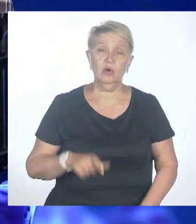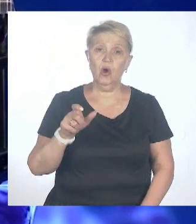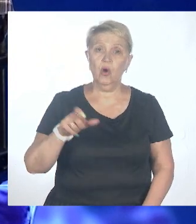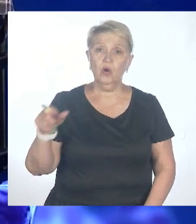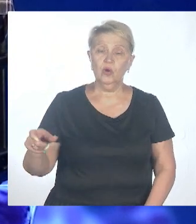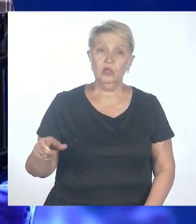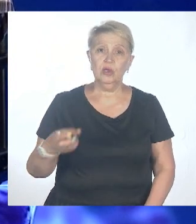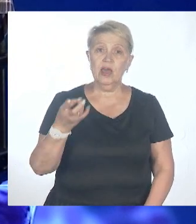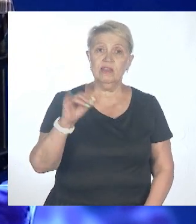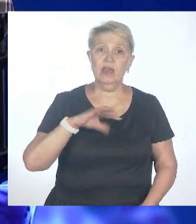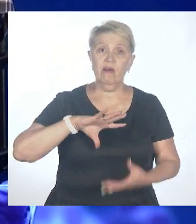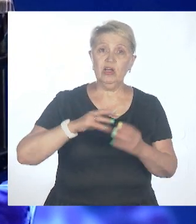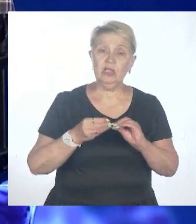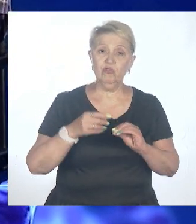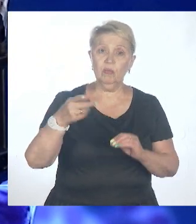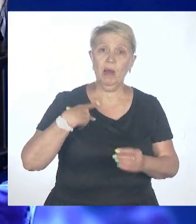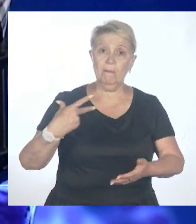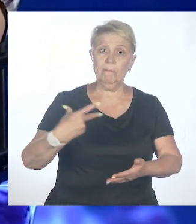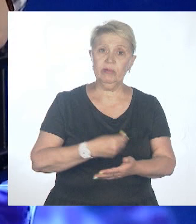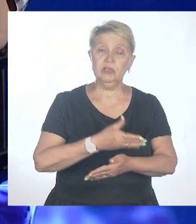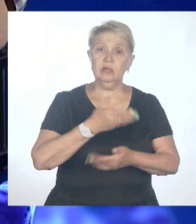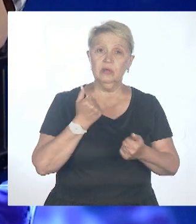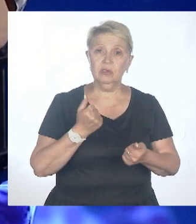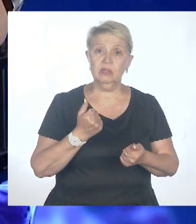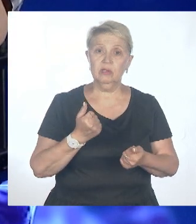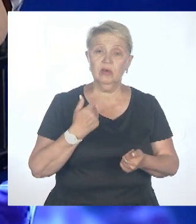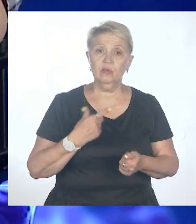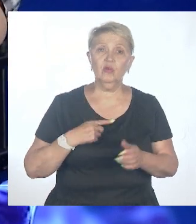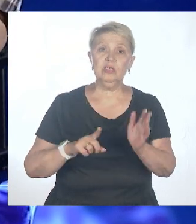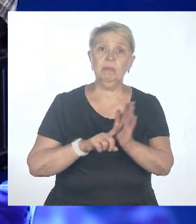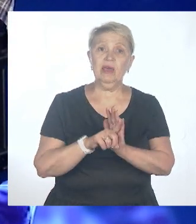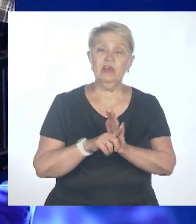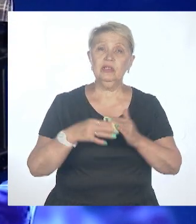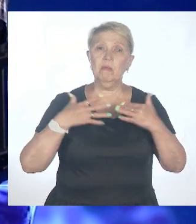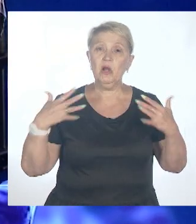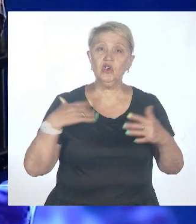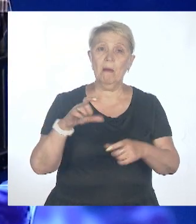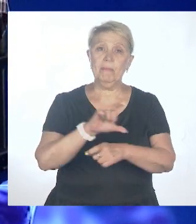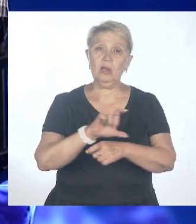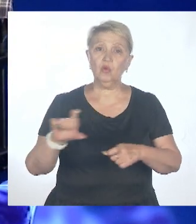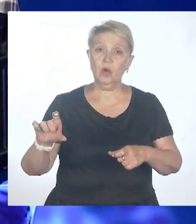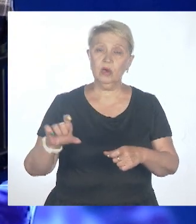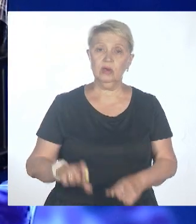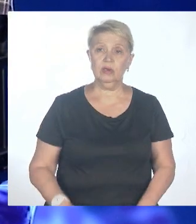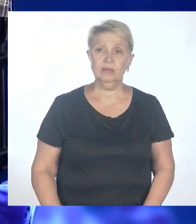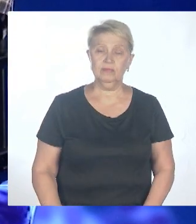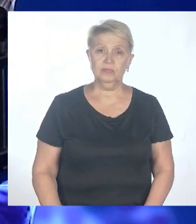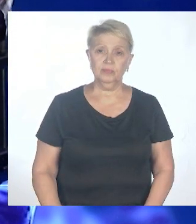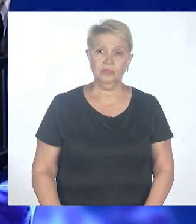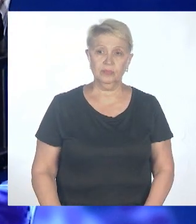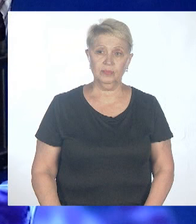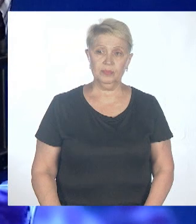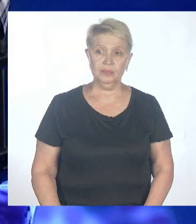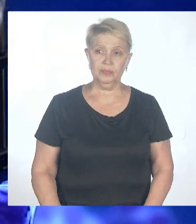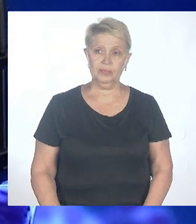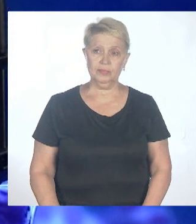основном не прививались. Это означает, что появилась довольно большая прослойка чувствительных. Вакцины против гриппа работают относительно неплохо. Где-то